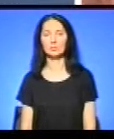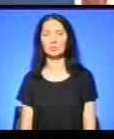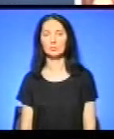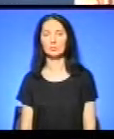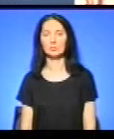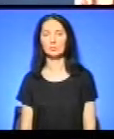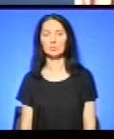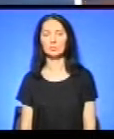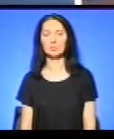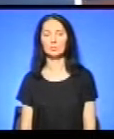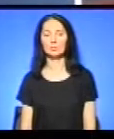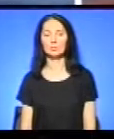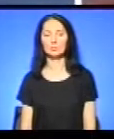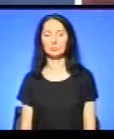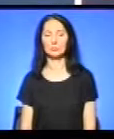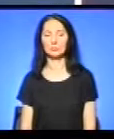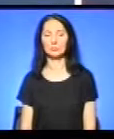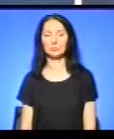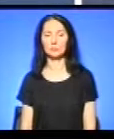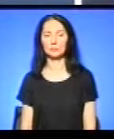Тернопільської області Євгена Ворка.